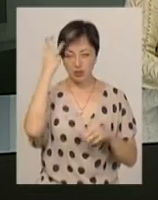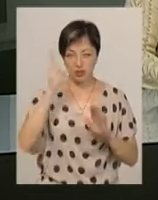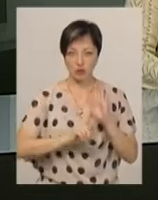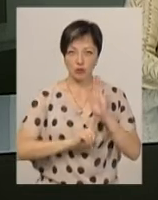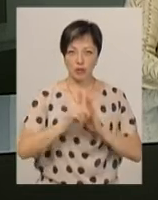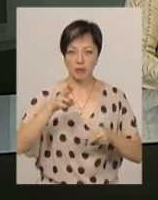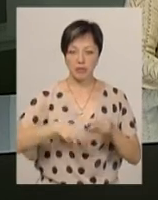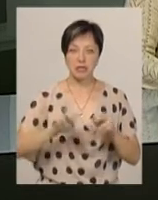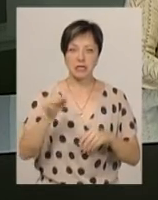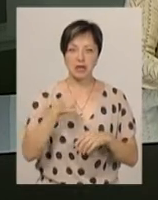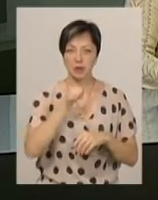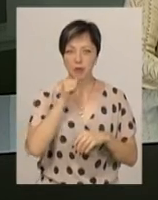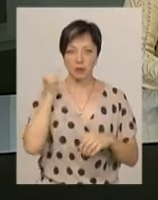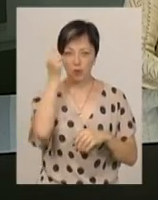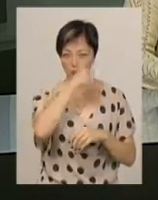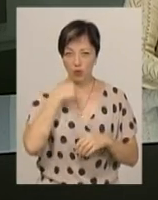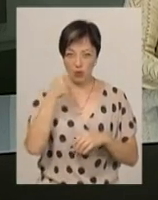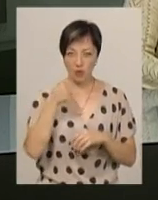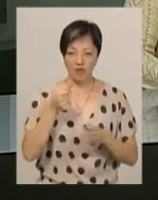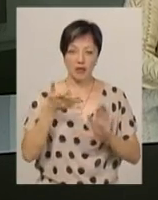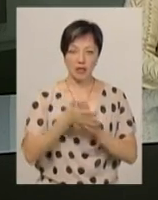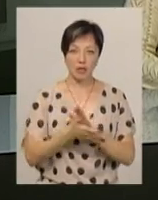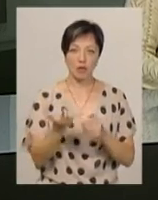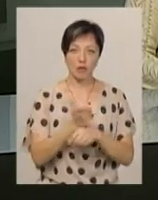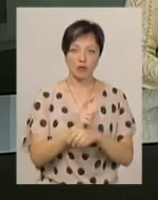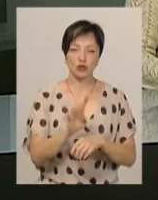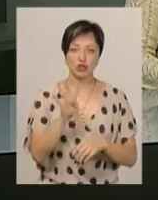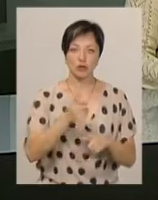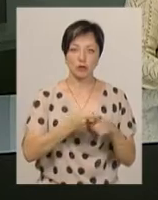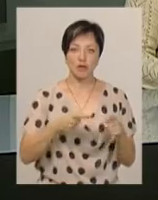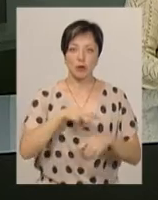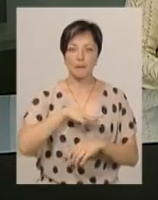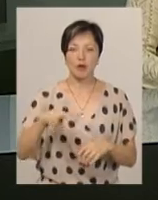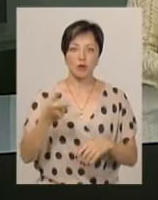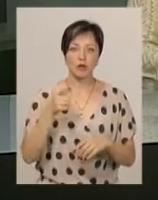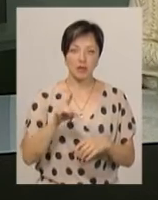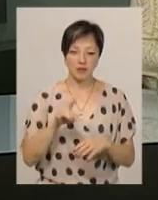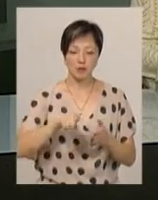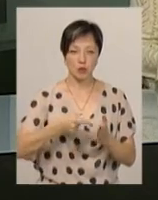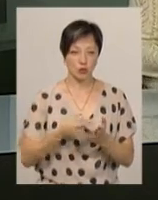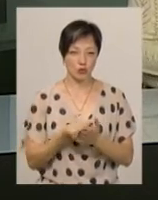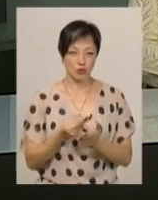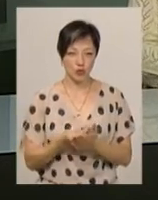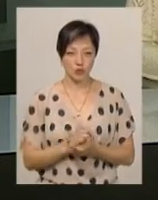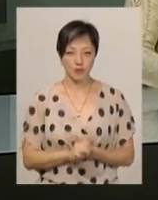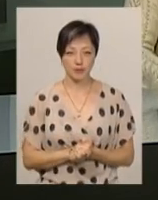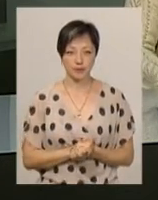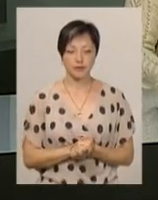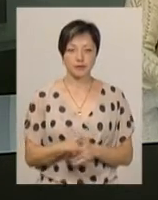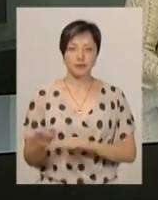розпочали наприкінці серпня минулого року. На нього витратили понад 4,5 млн грн із міського бюджету.